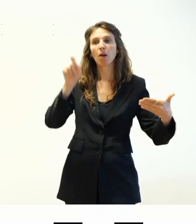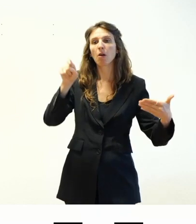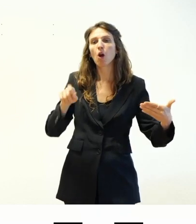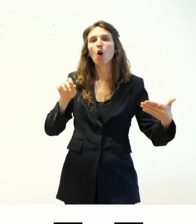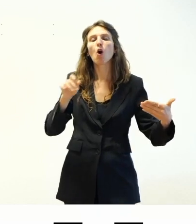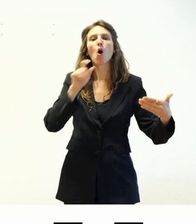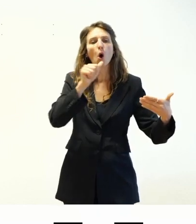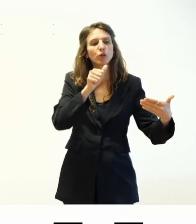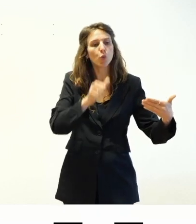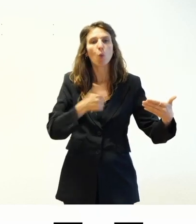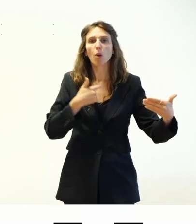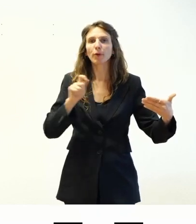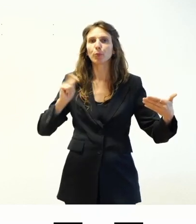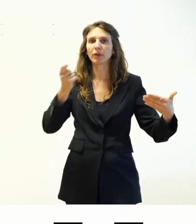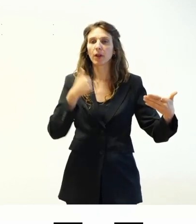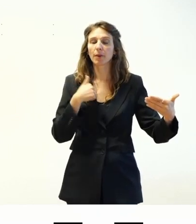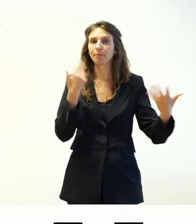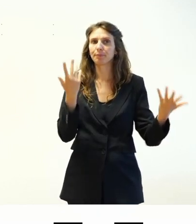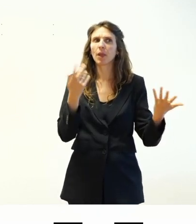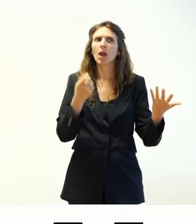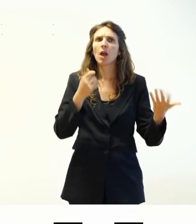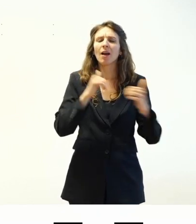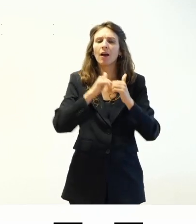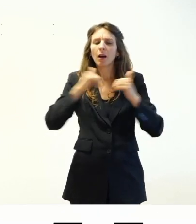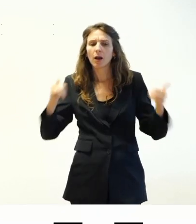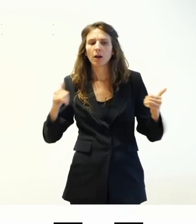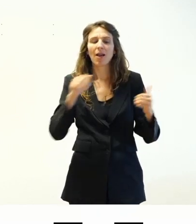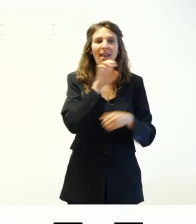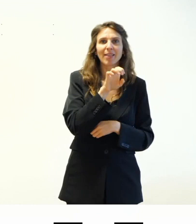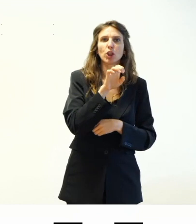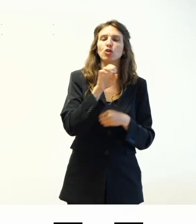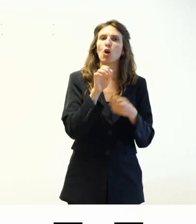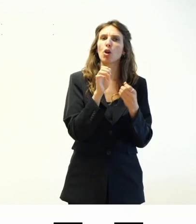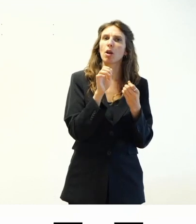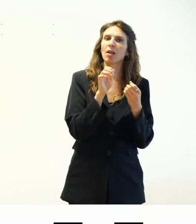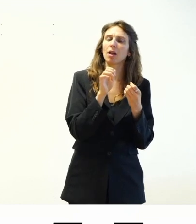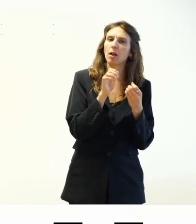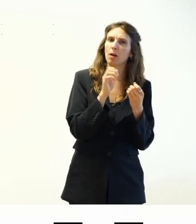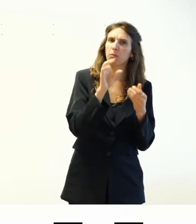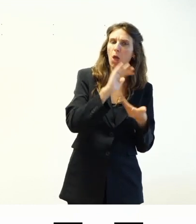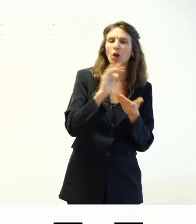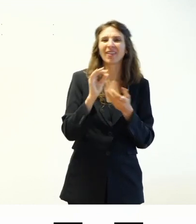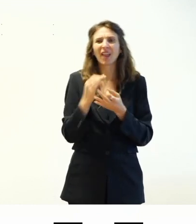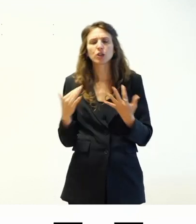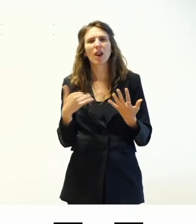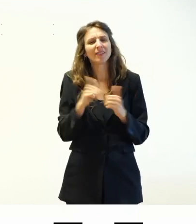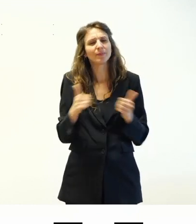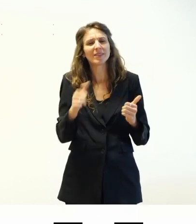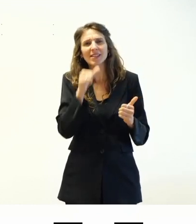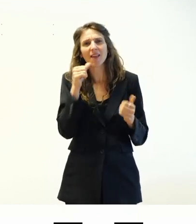singolo blocco. Perché è importante fare questa distinzione tra i due editor? Perché a seconda degli editor in realtà